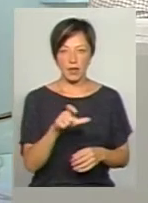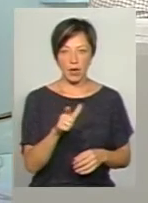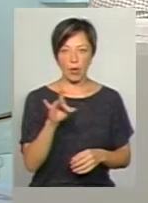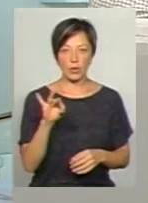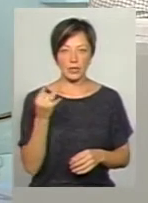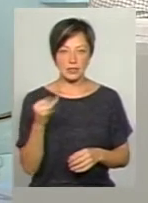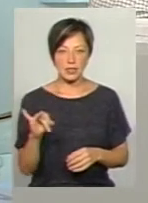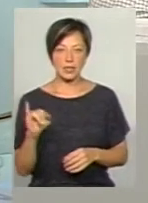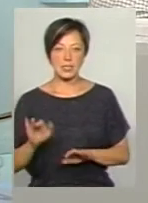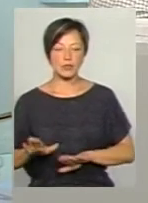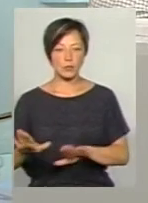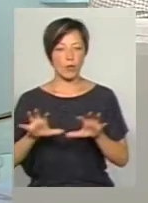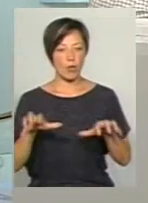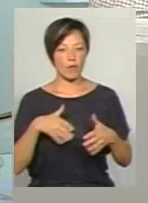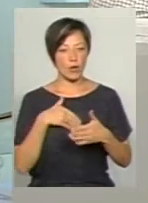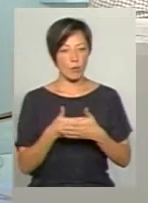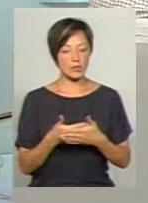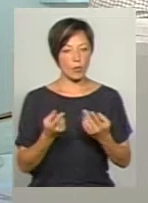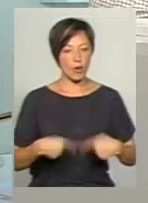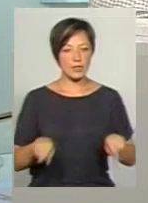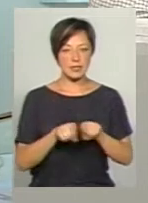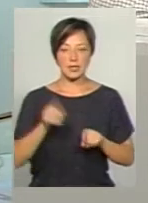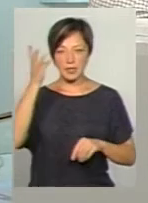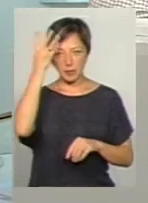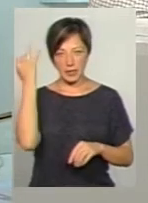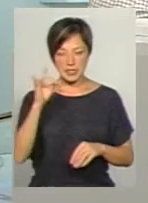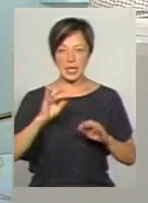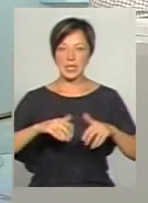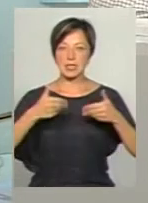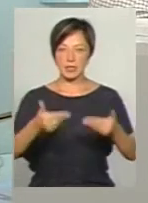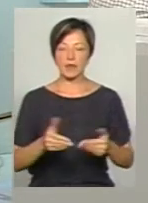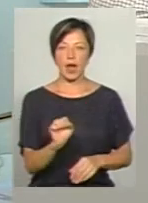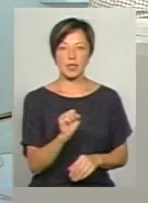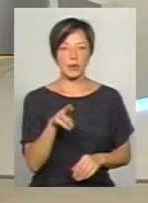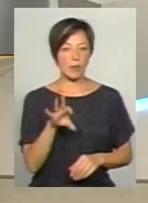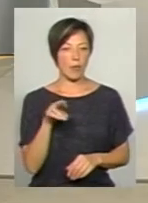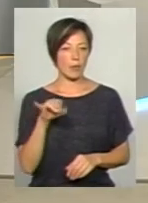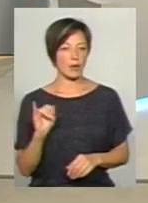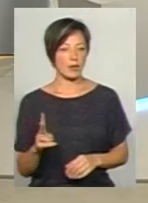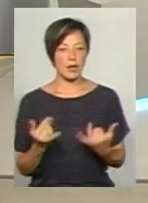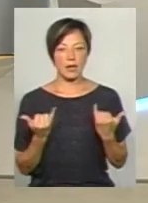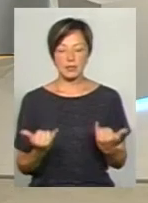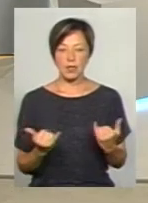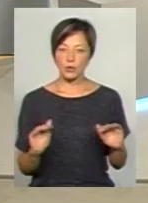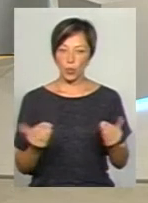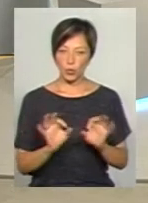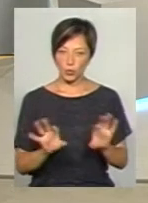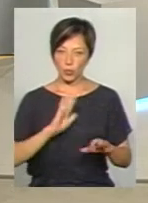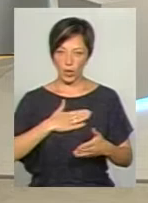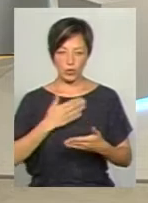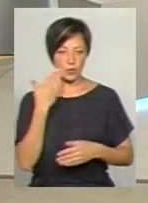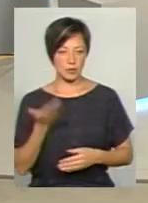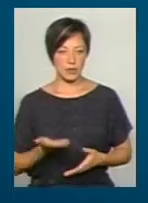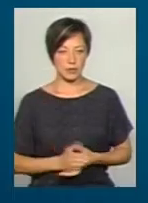Гординський і заступник голови громадської організації «Хмельницькі ініціативи» Андрій Попак. А зараз коротка довідка про нашого